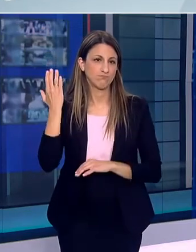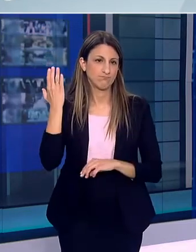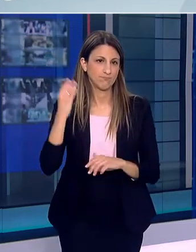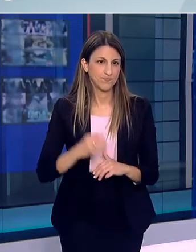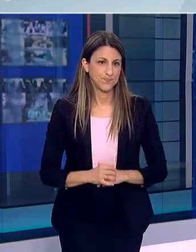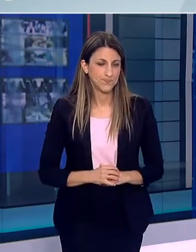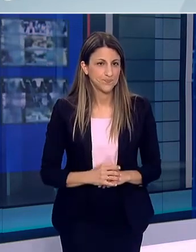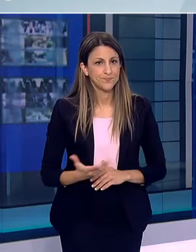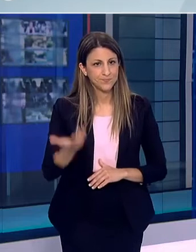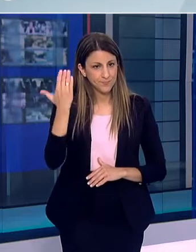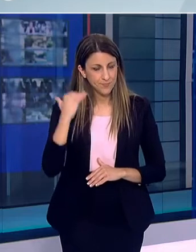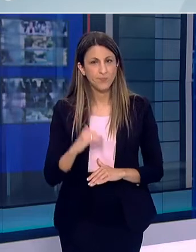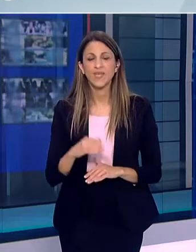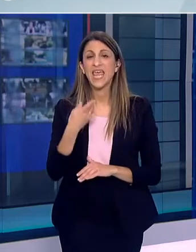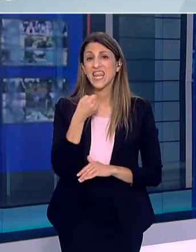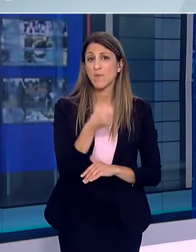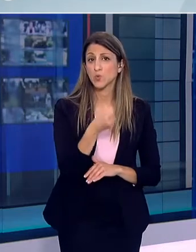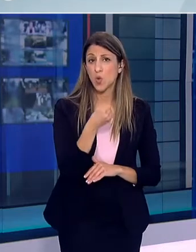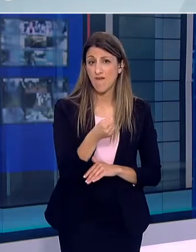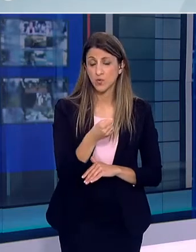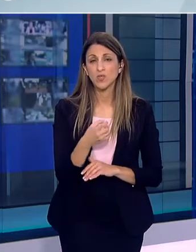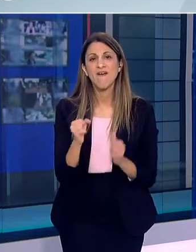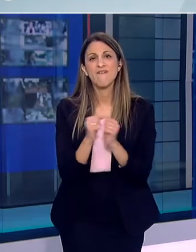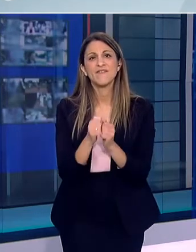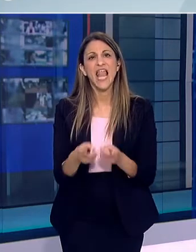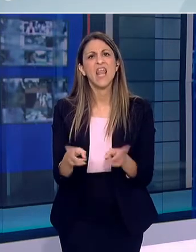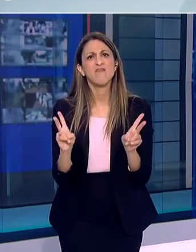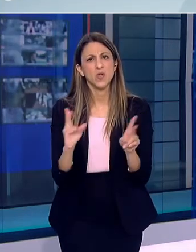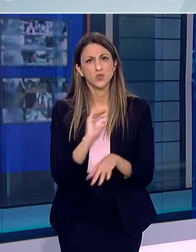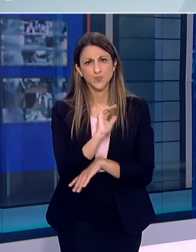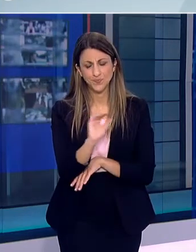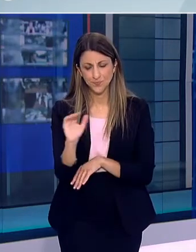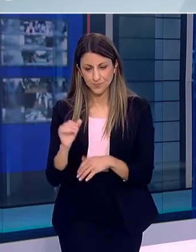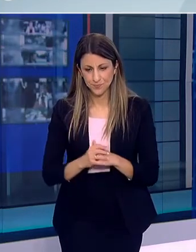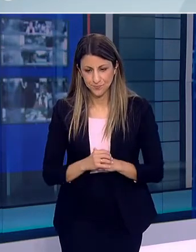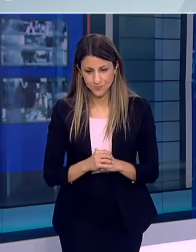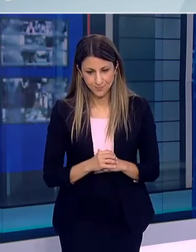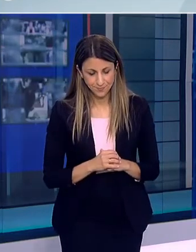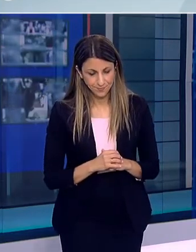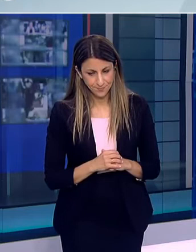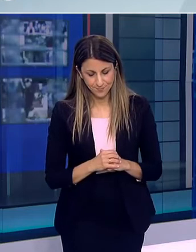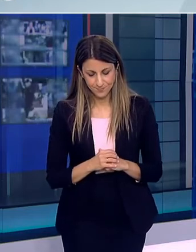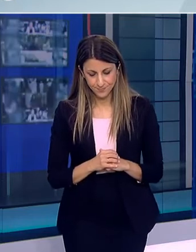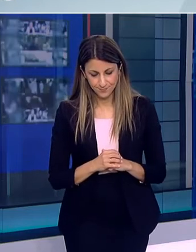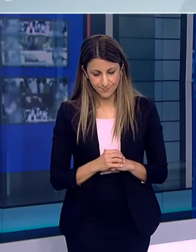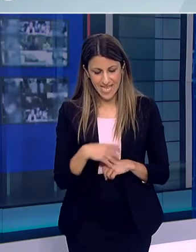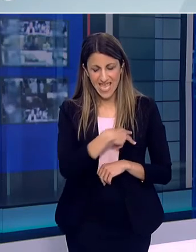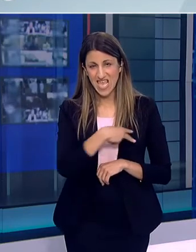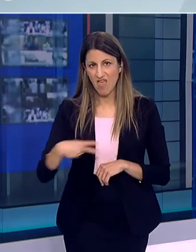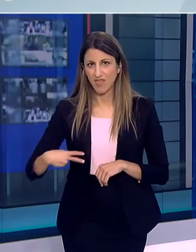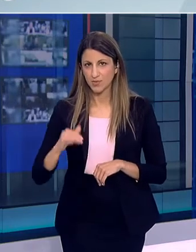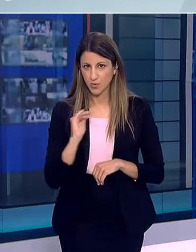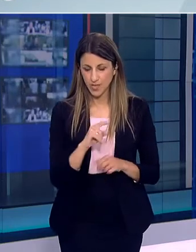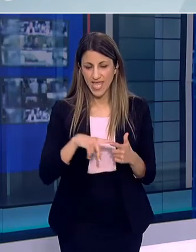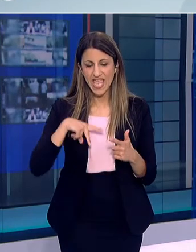Η κυρία Παπαδομαρκάκη από την εφημερίδα Φιλαλεύθερος και το Λίμπερα Λελία Τζιάρ Κύριε Τσιόδρα και κύριε Κοντοζαμάνη Με τις